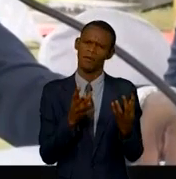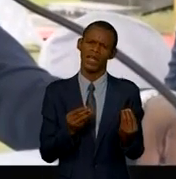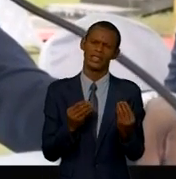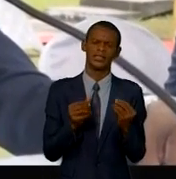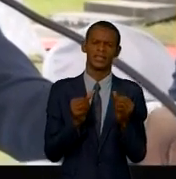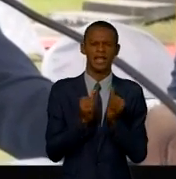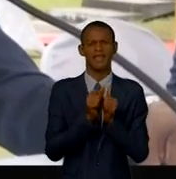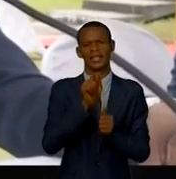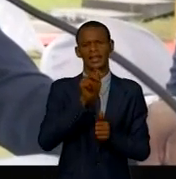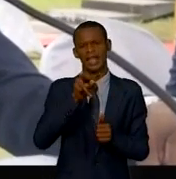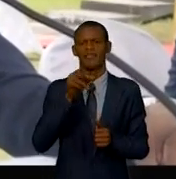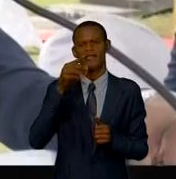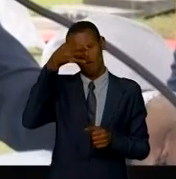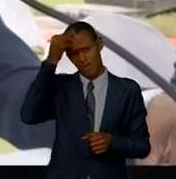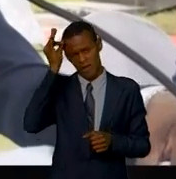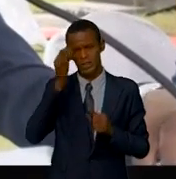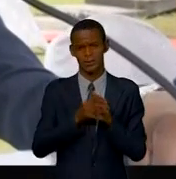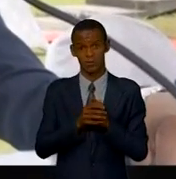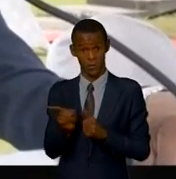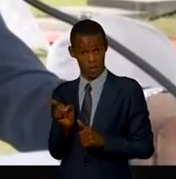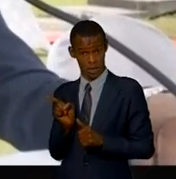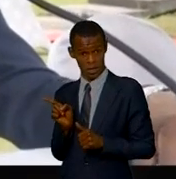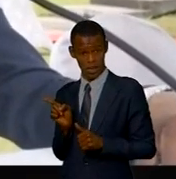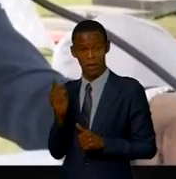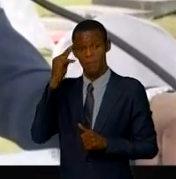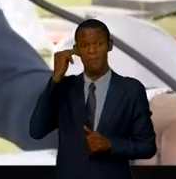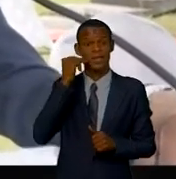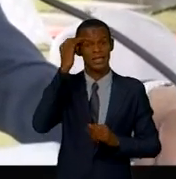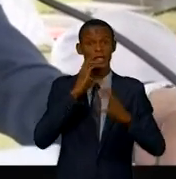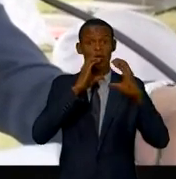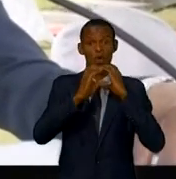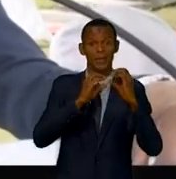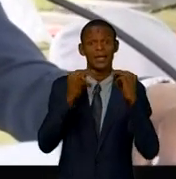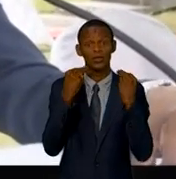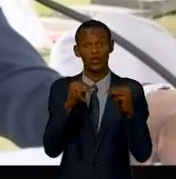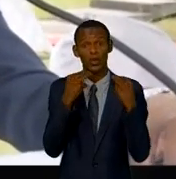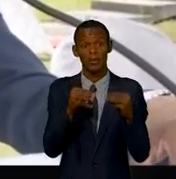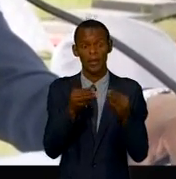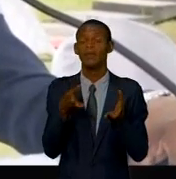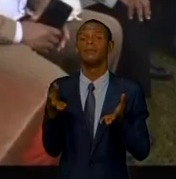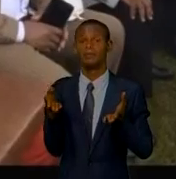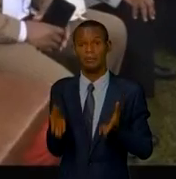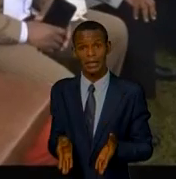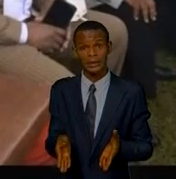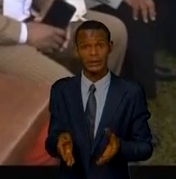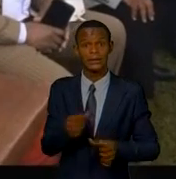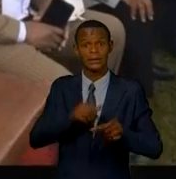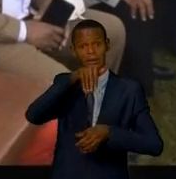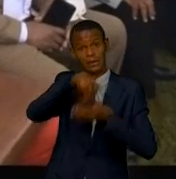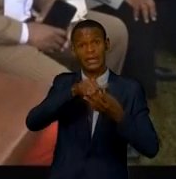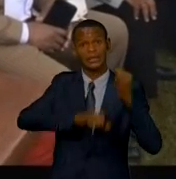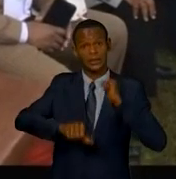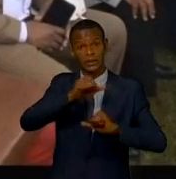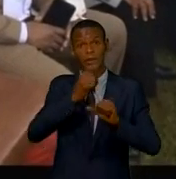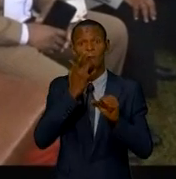Jolino-Makelele, ministre d'État, ministre de la Communication et Média, présent à cette activité grandiose, promet de travailler encore